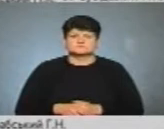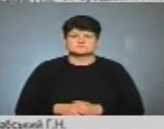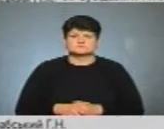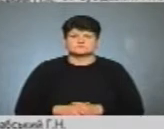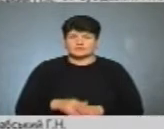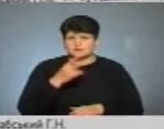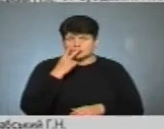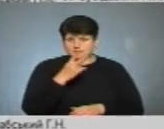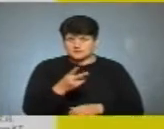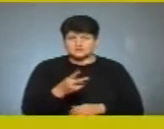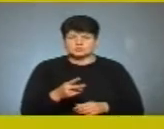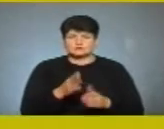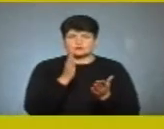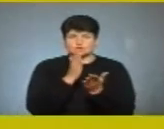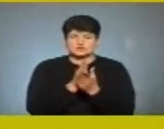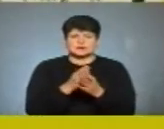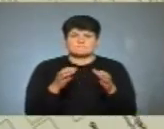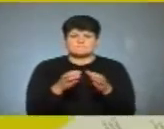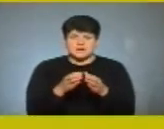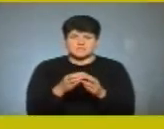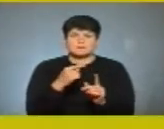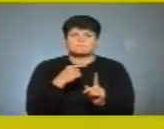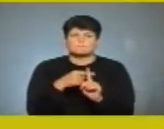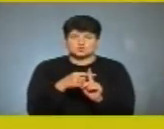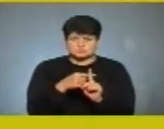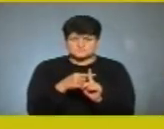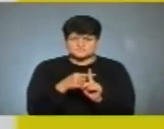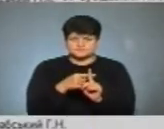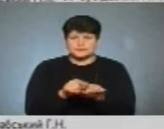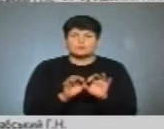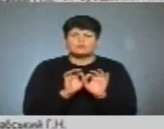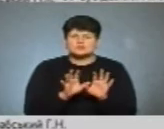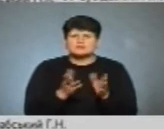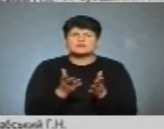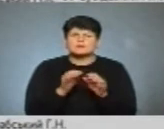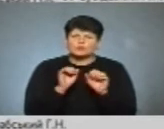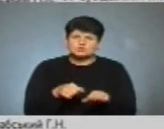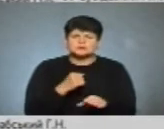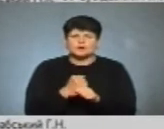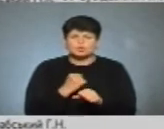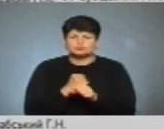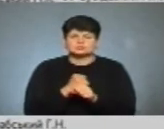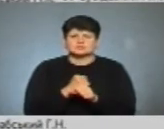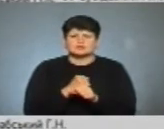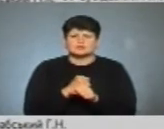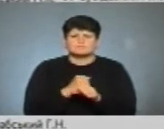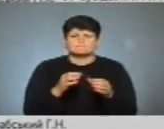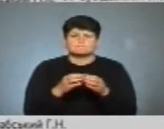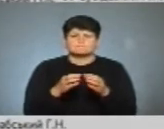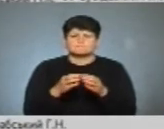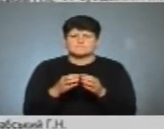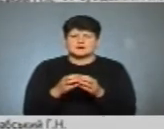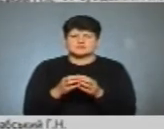Бачимо навпроти партії плюс. От поясніть, які позначки можна робити навпроти назви партії, щоб